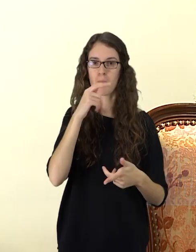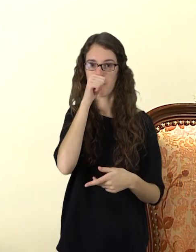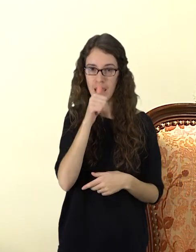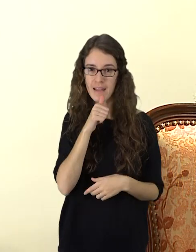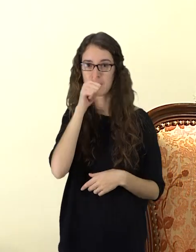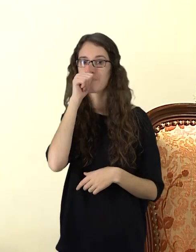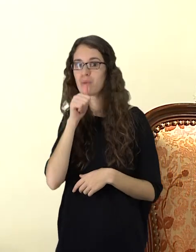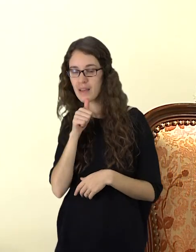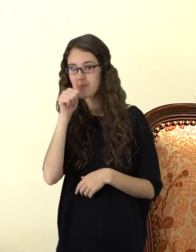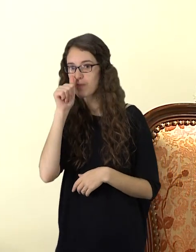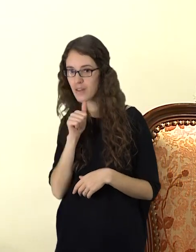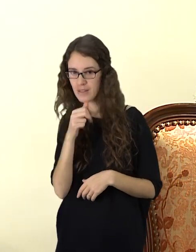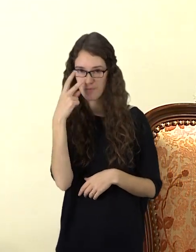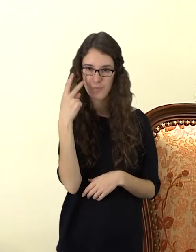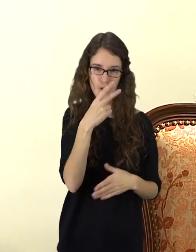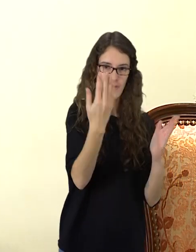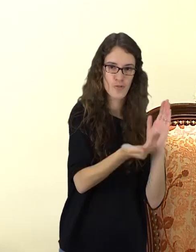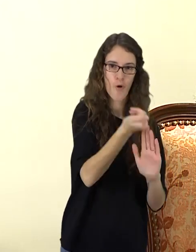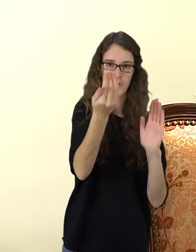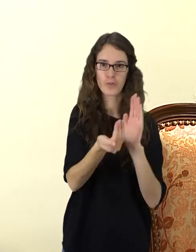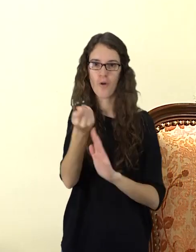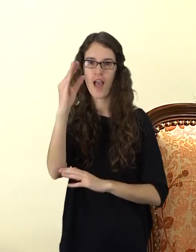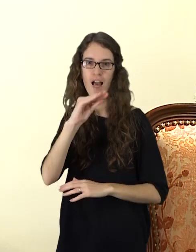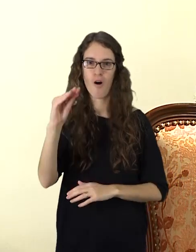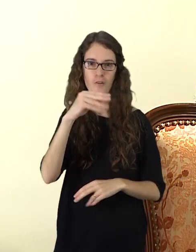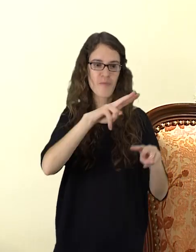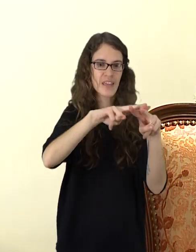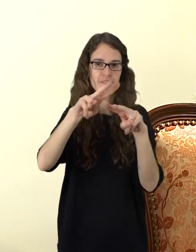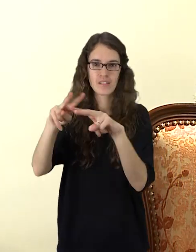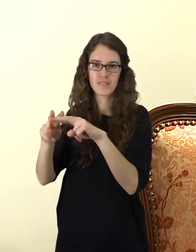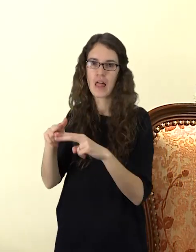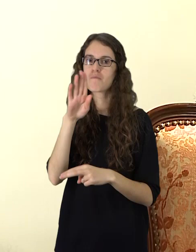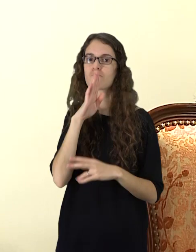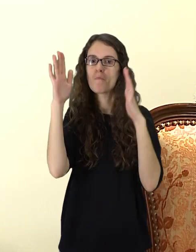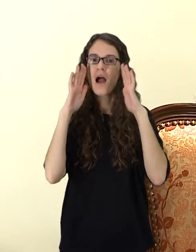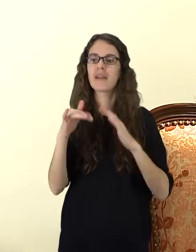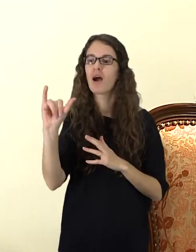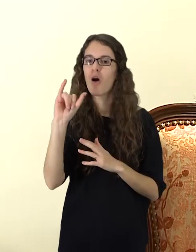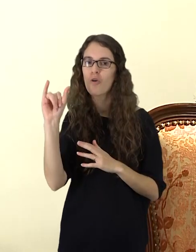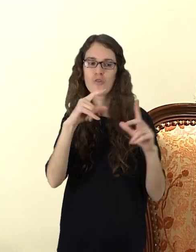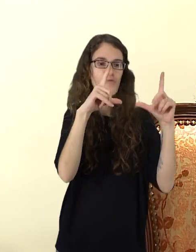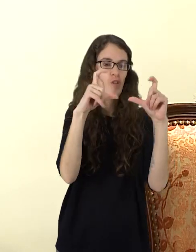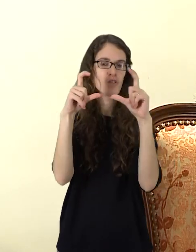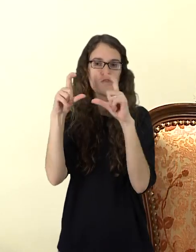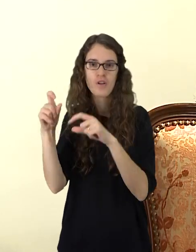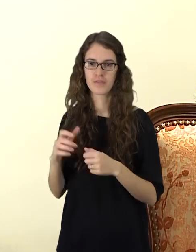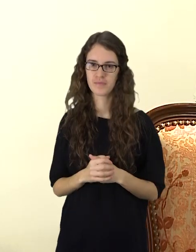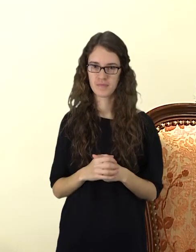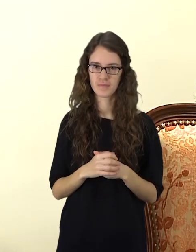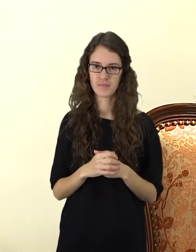mes susitinkame vis naujoje Europos vietoje, kur galime pamatyti